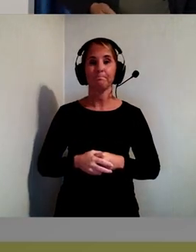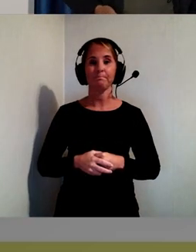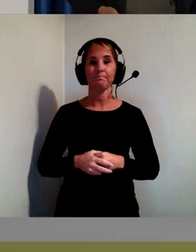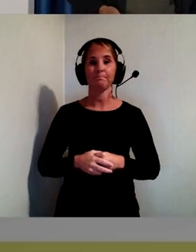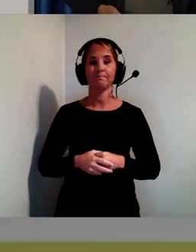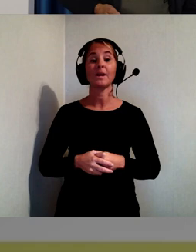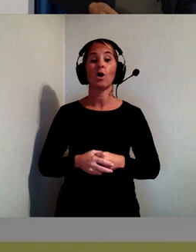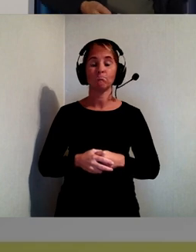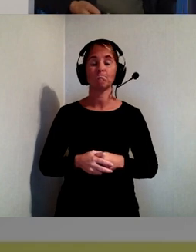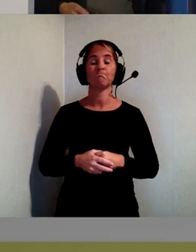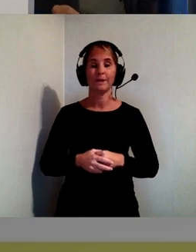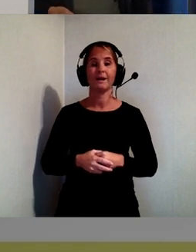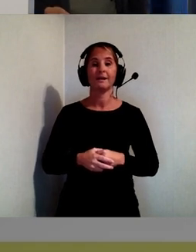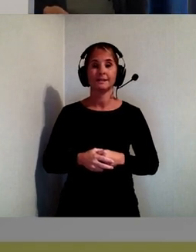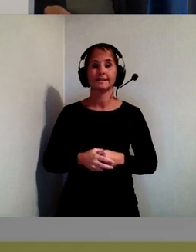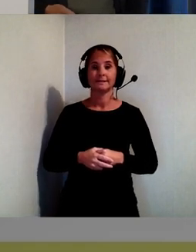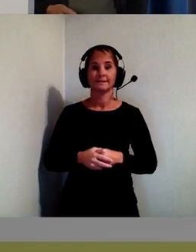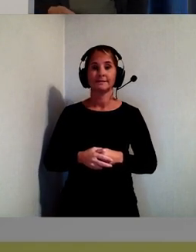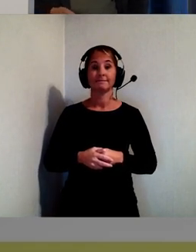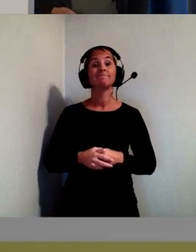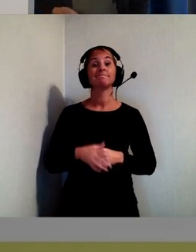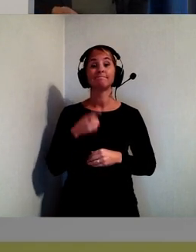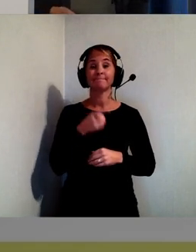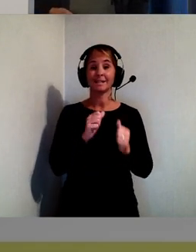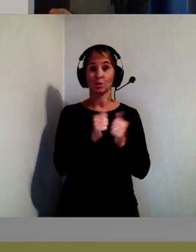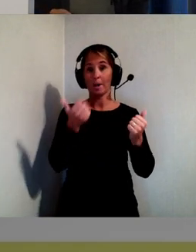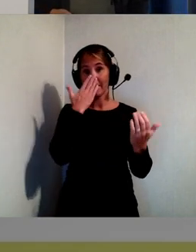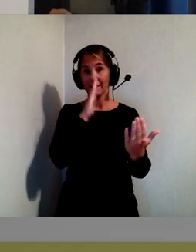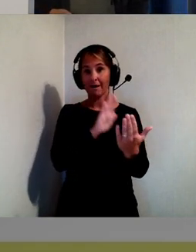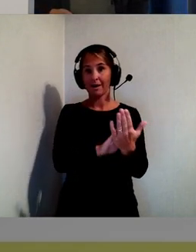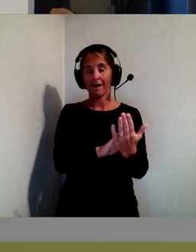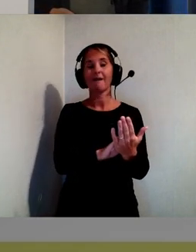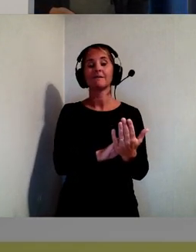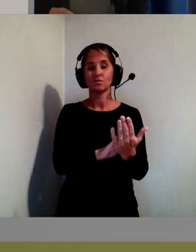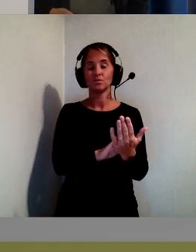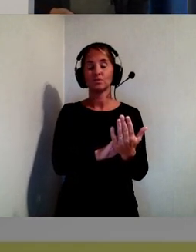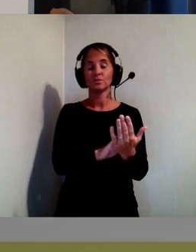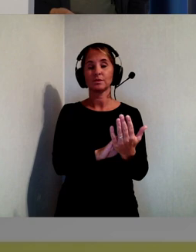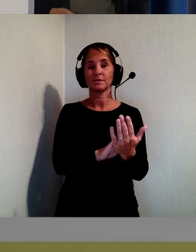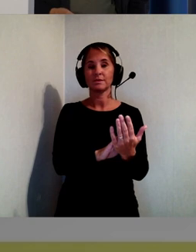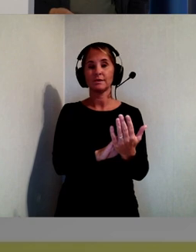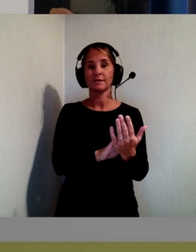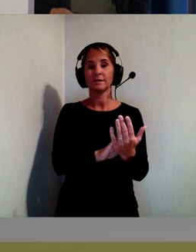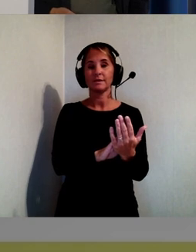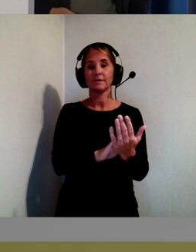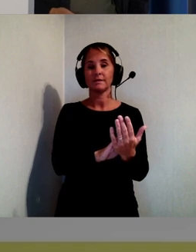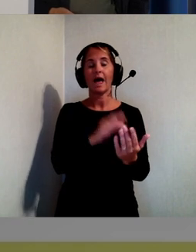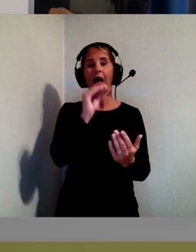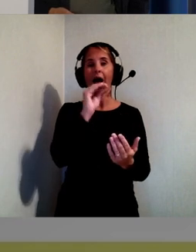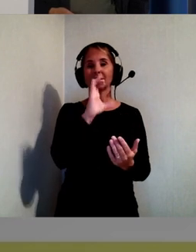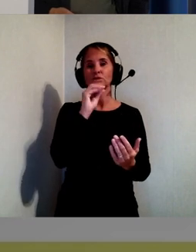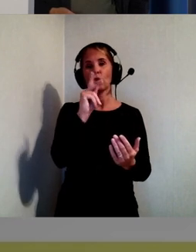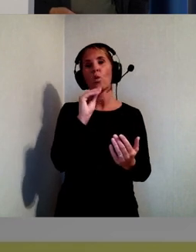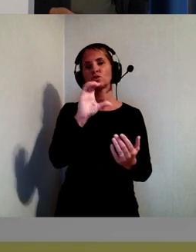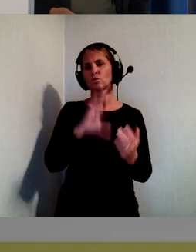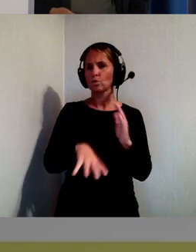Ja, första. Den större bilden. Vi har ju då, det var man också inne på från Askås faktiskt. Det